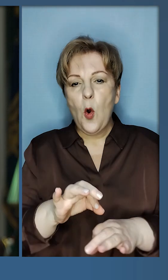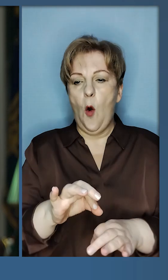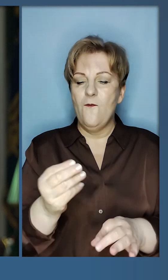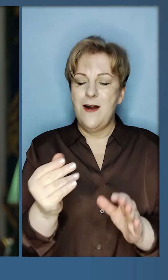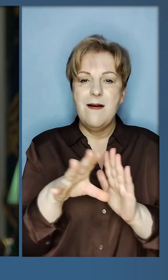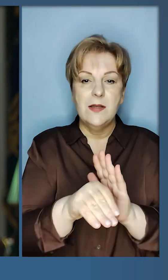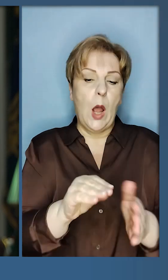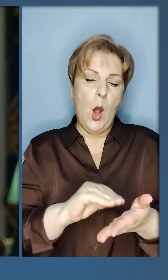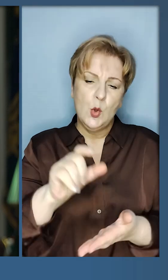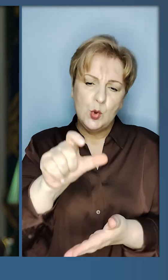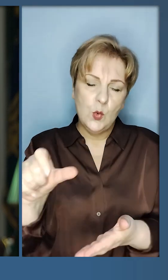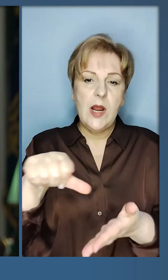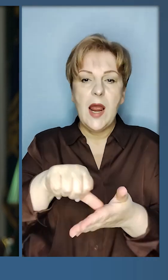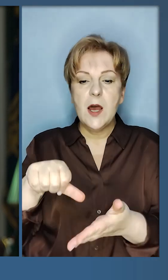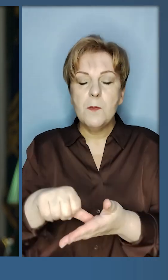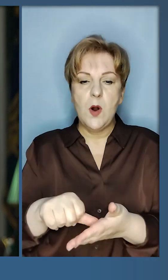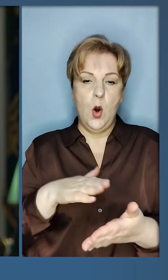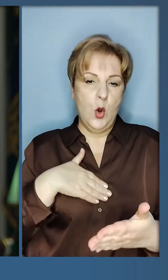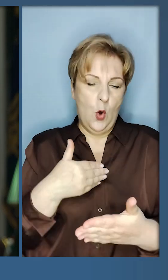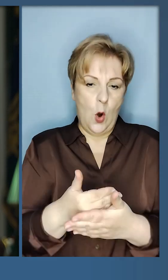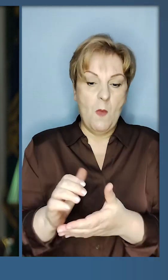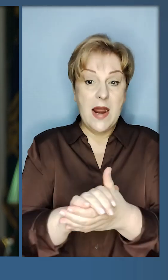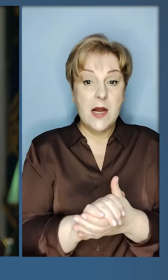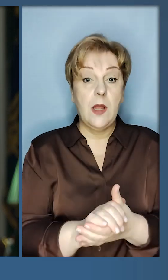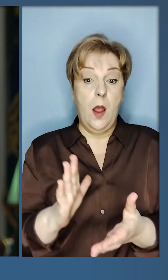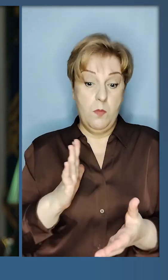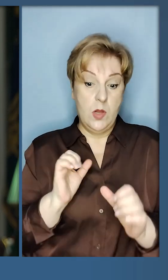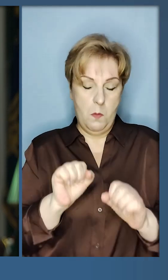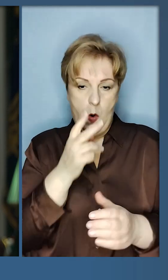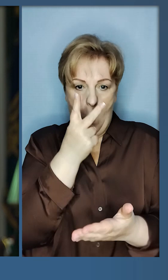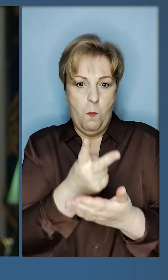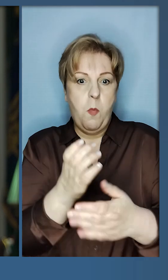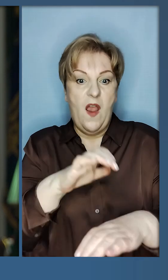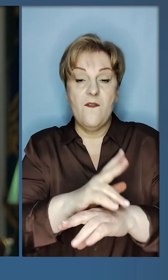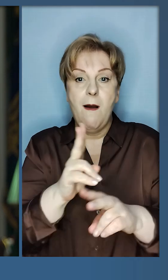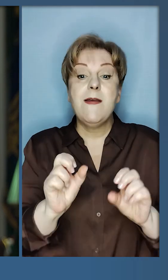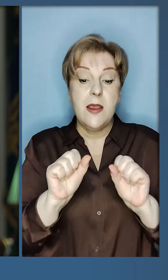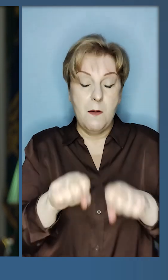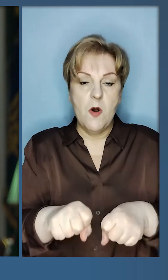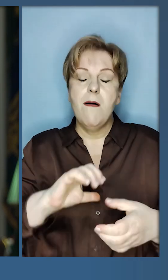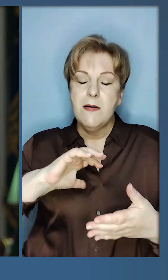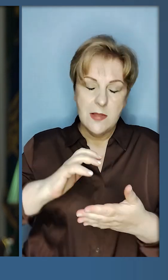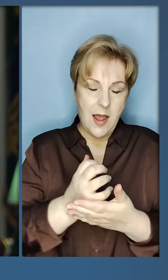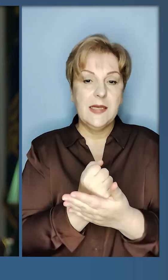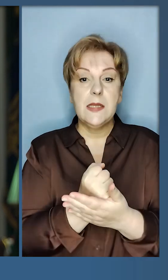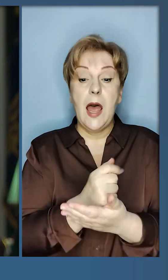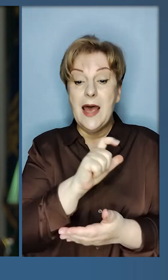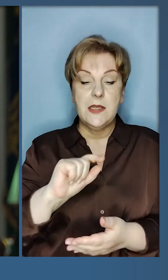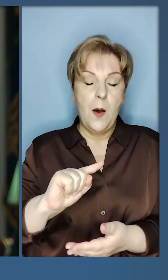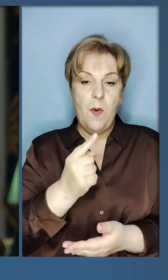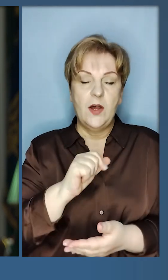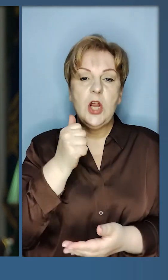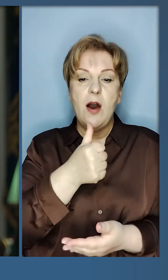донорами. Журналісти та представники громадянського суспільства мали змогу побачити, який потенціал досягнутий